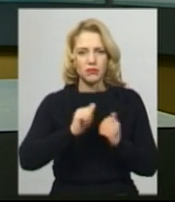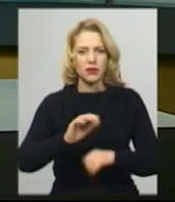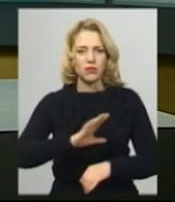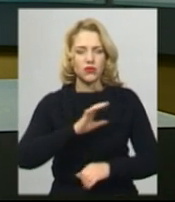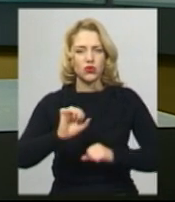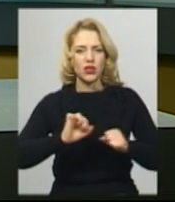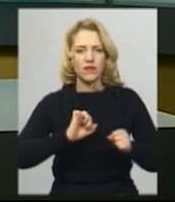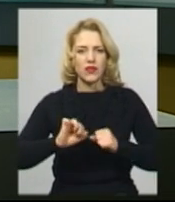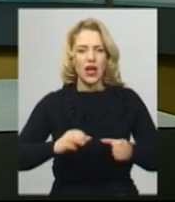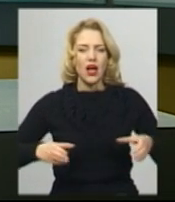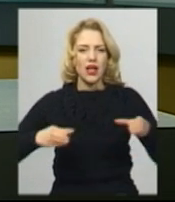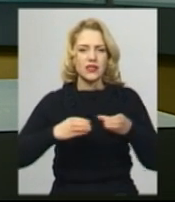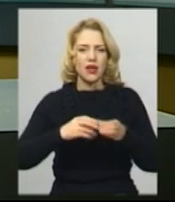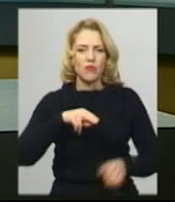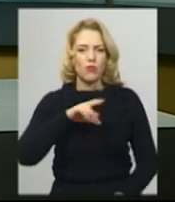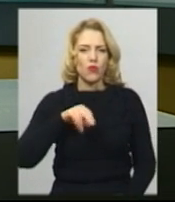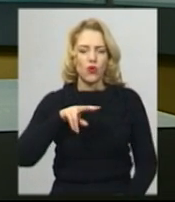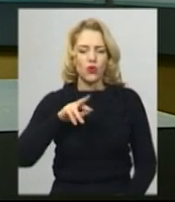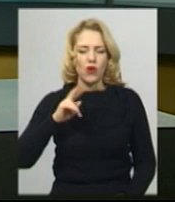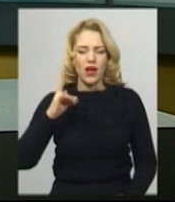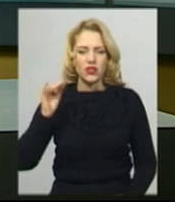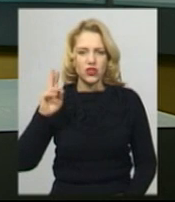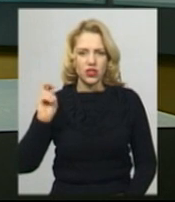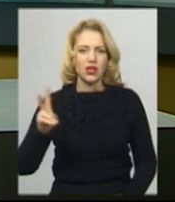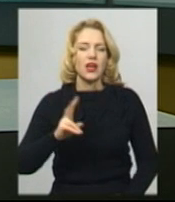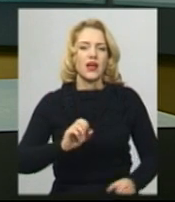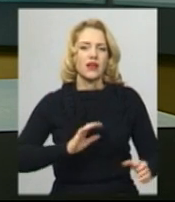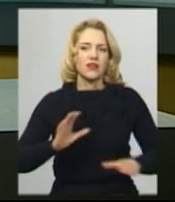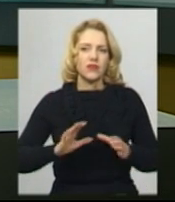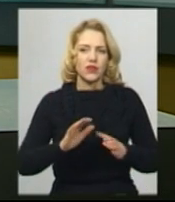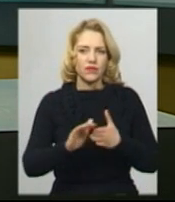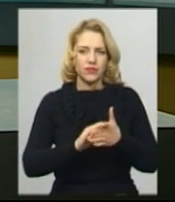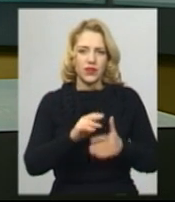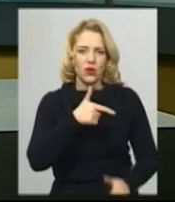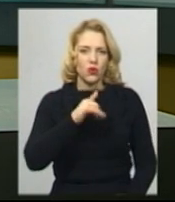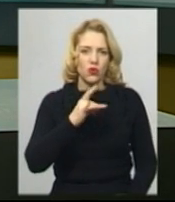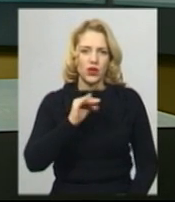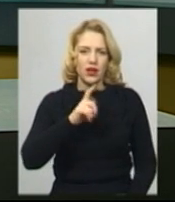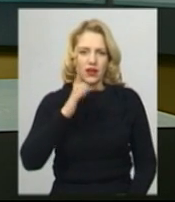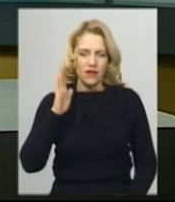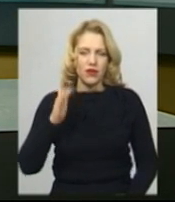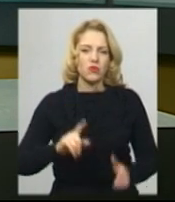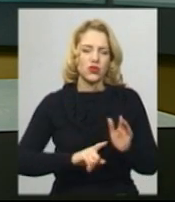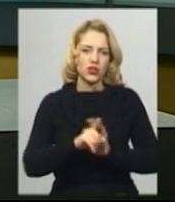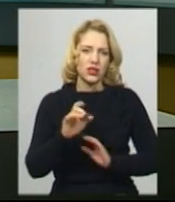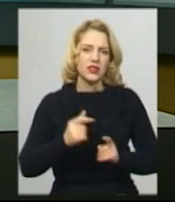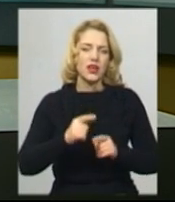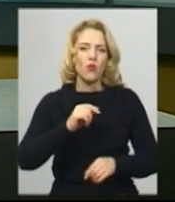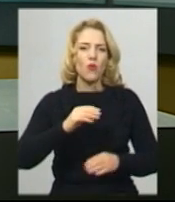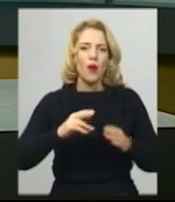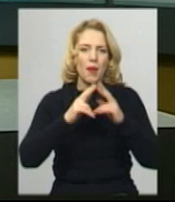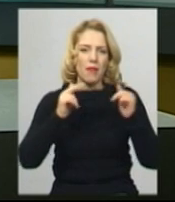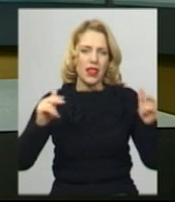ансамблю «Подолянчик» Юрія Гурєєва, розпочався сьогодні о 17-й в Хмельницькому обласному палаці творчості дітей та юнацтва.